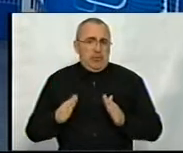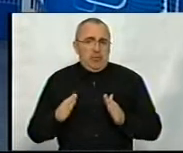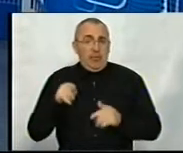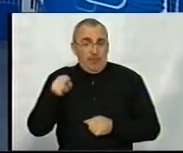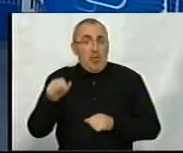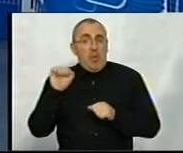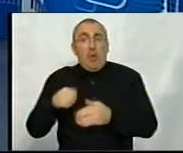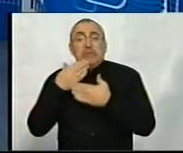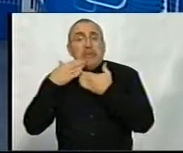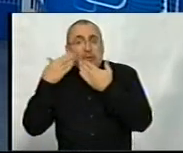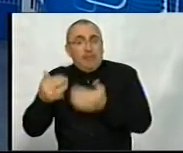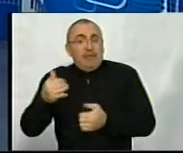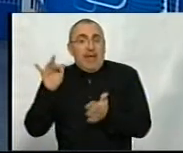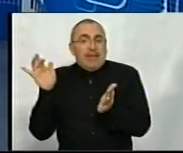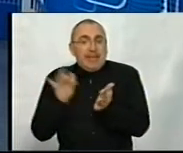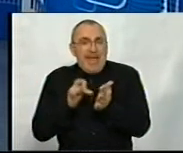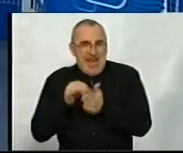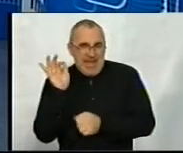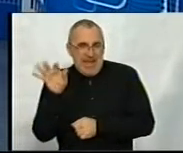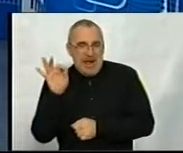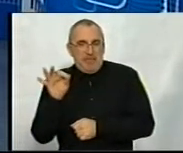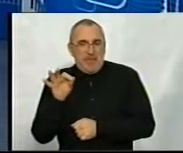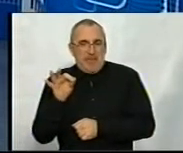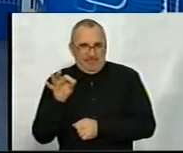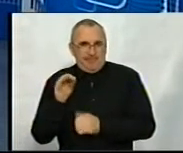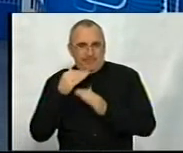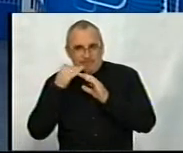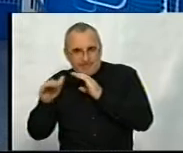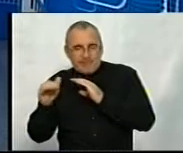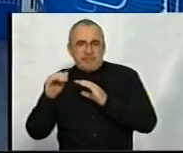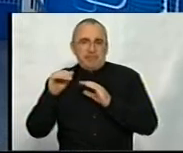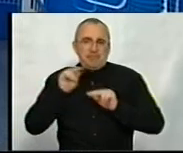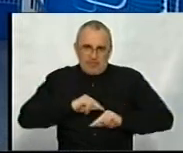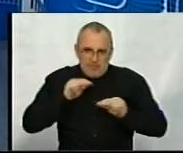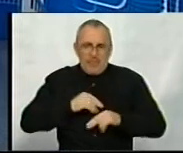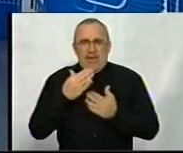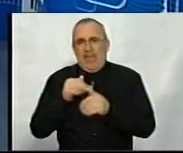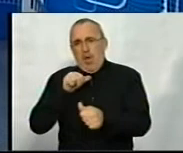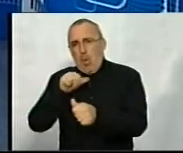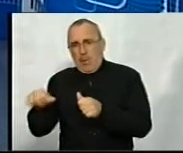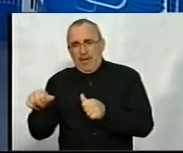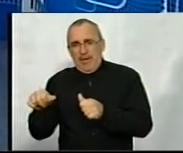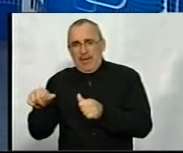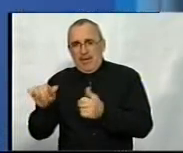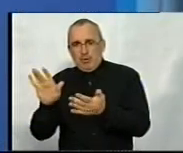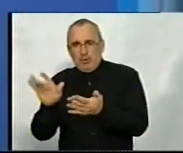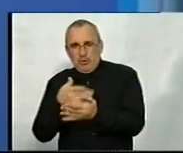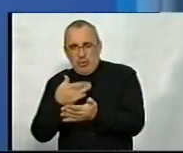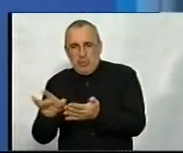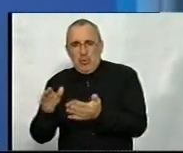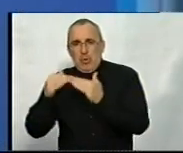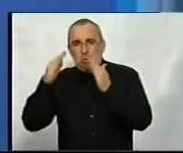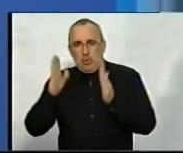неї також можна звернутися в телеграм-каналі, вона ефективно працює. Є окрема сторінка по